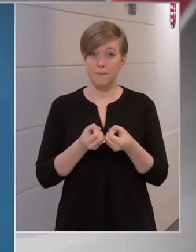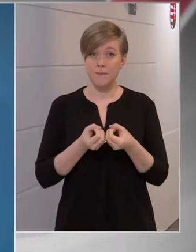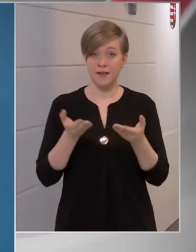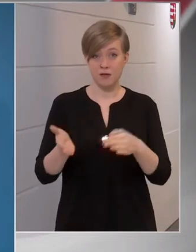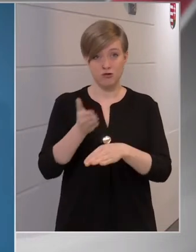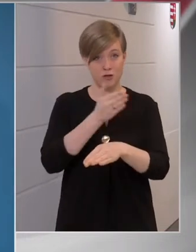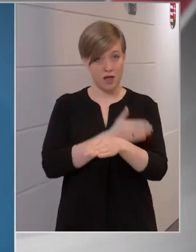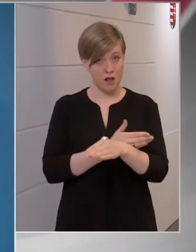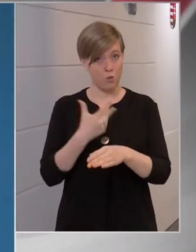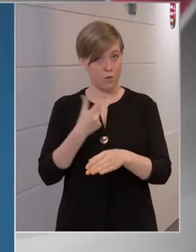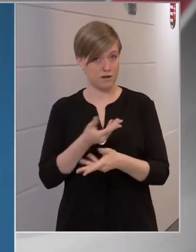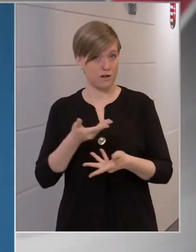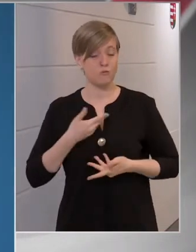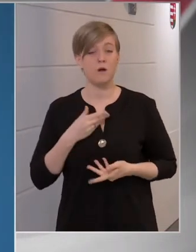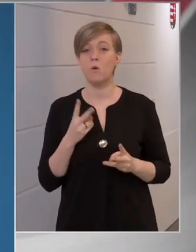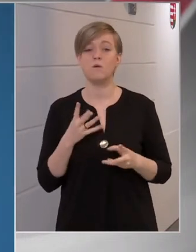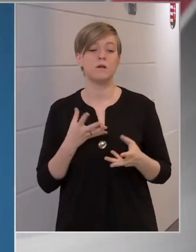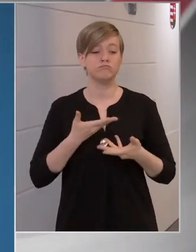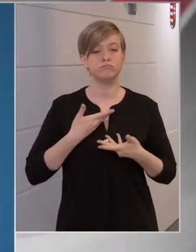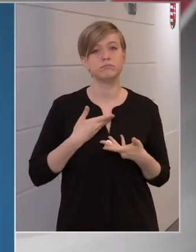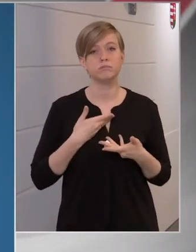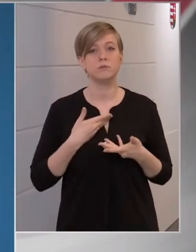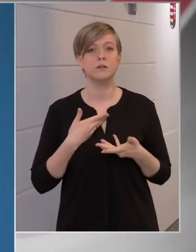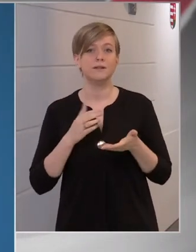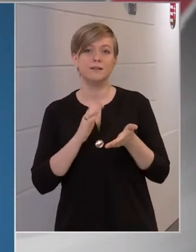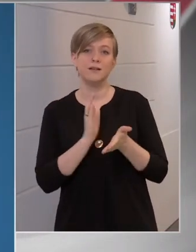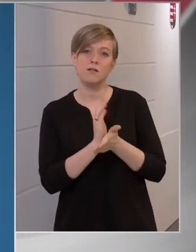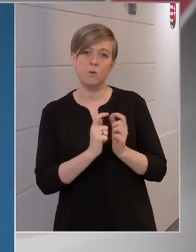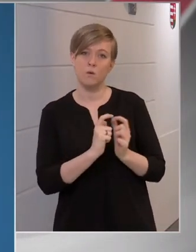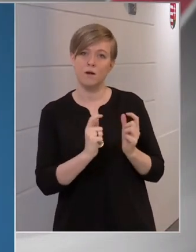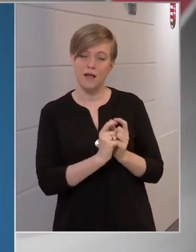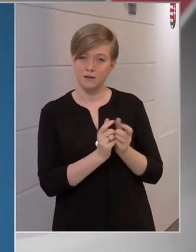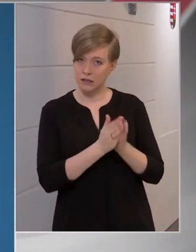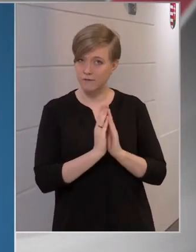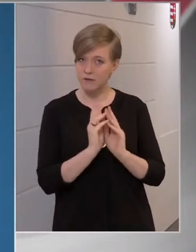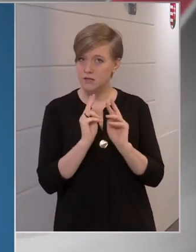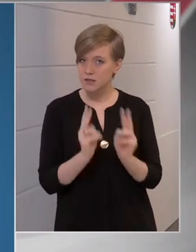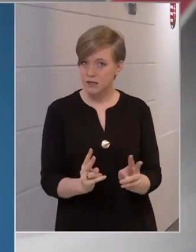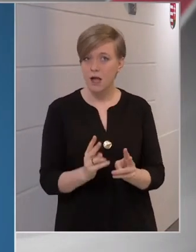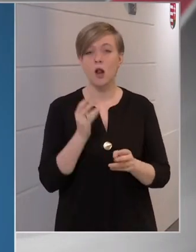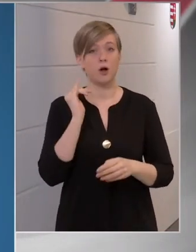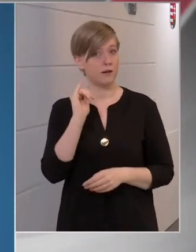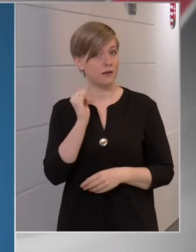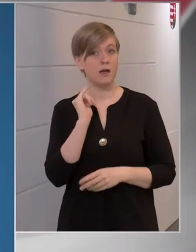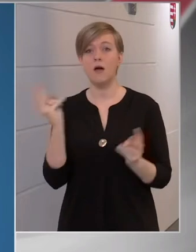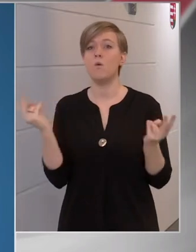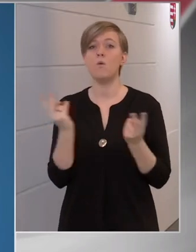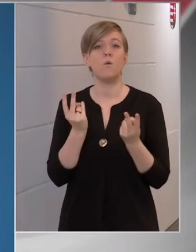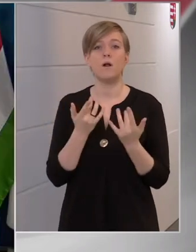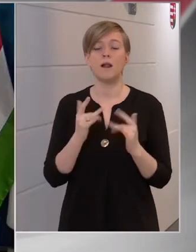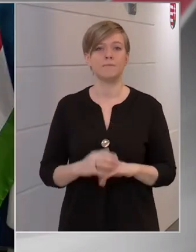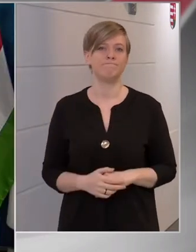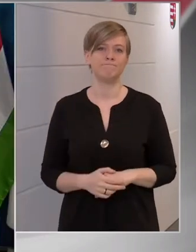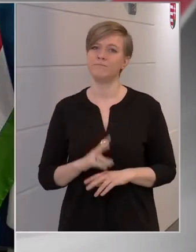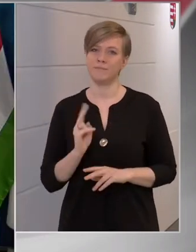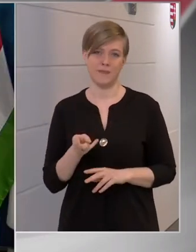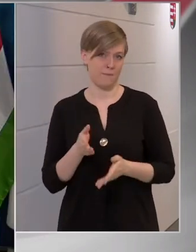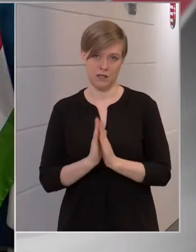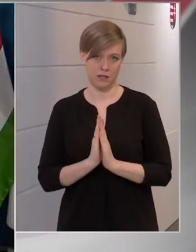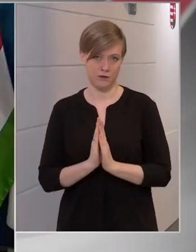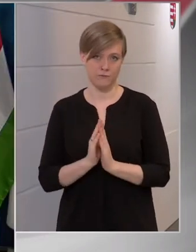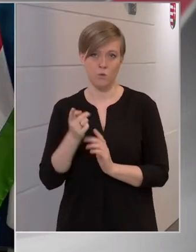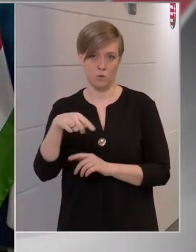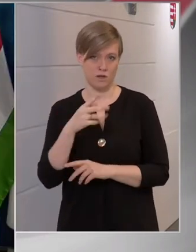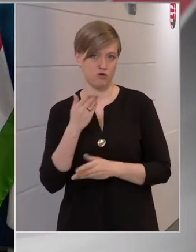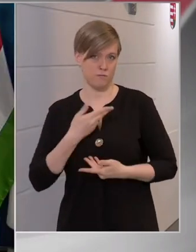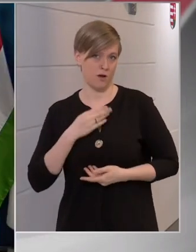kaptak oltást, hogyan jutnak hozzá az oltást igazoló kártyához? Kérvényezni ők kell-e, és ha igen, akkor hol? Nem kell kérvényezni, ők is megkapják